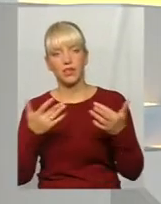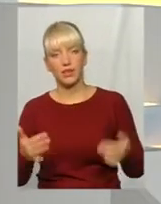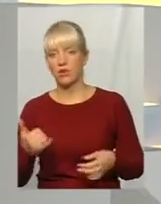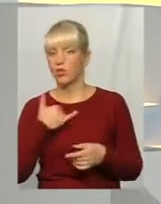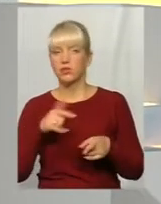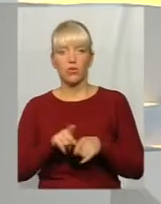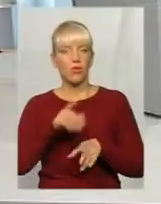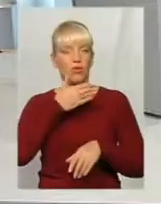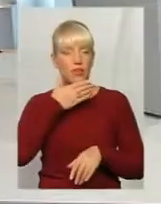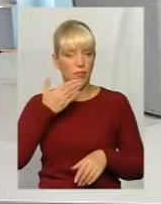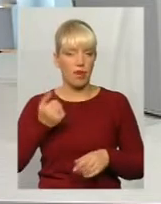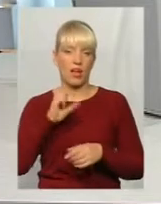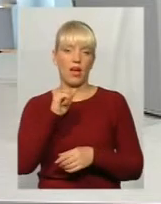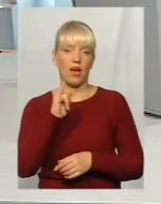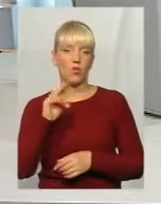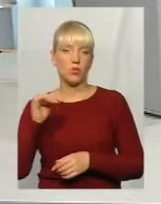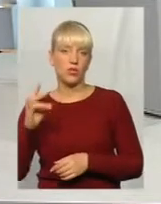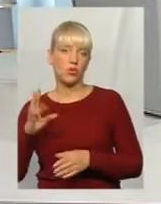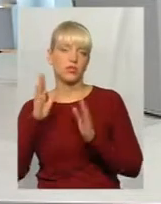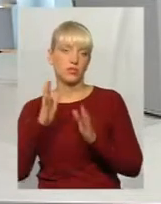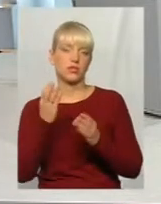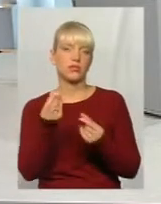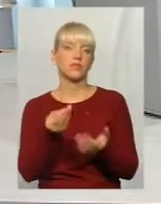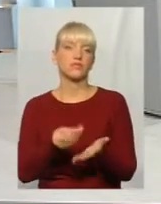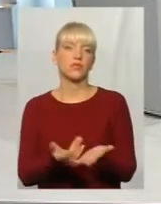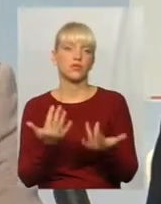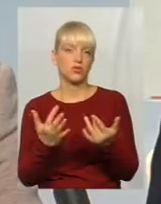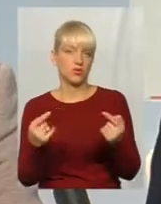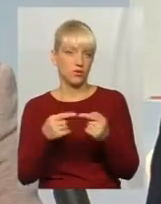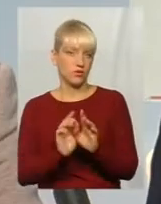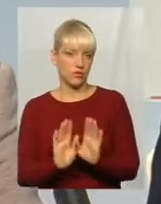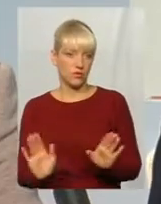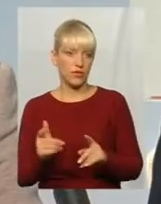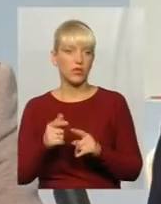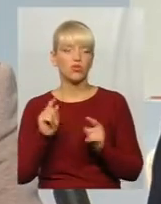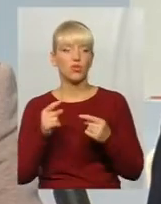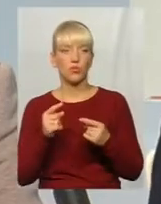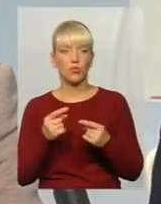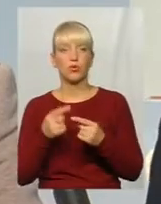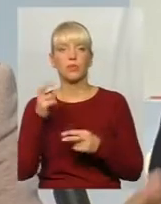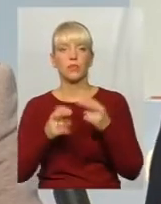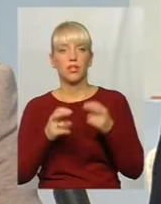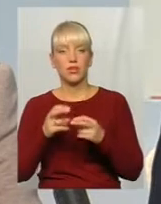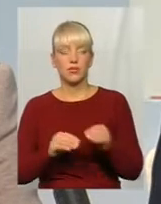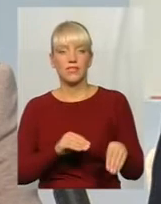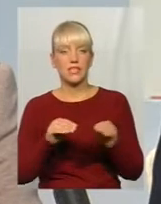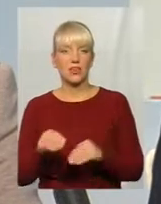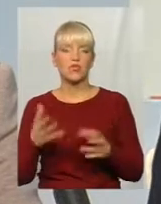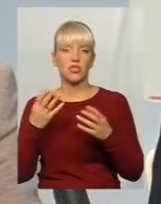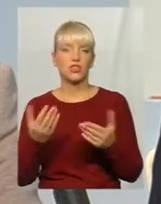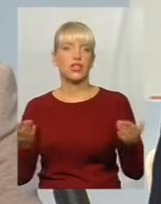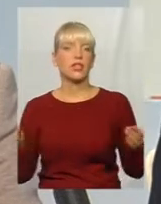такого немає, і аукціон відбувається виключно за ціною. Тому що, ну, чому б підприємство встановлювало ще якісь